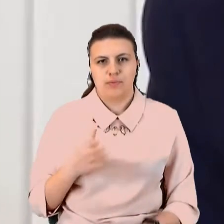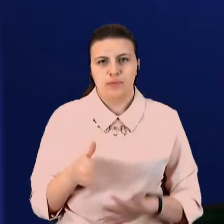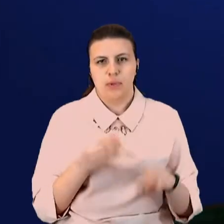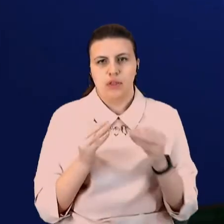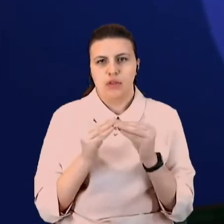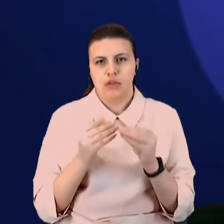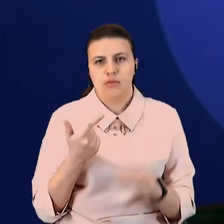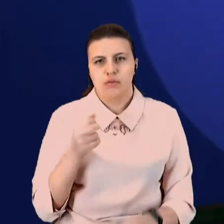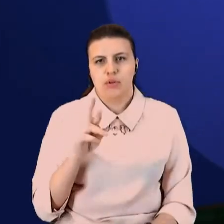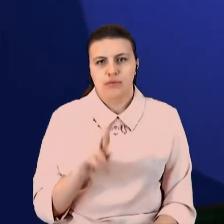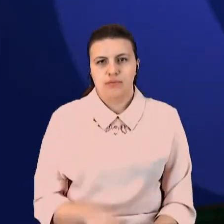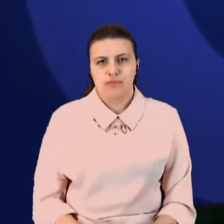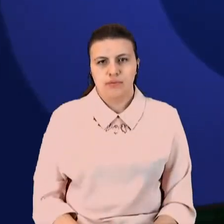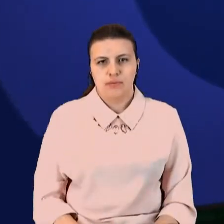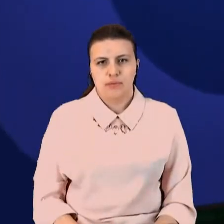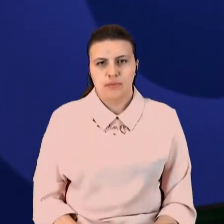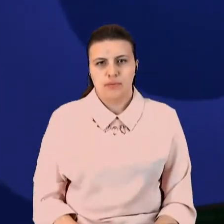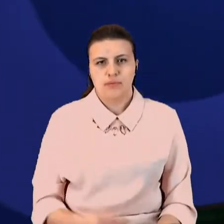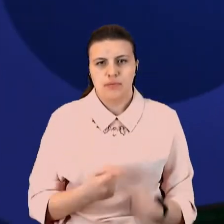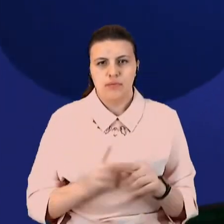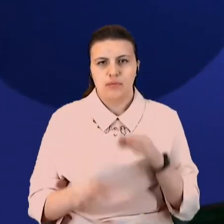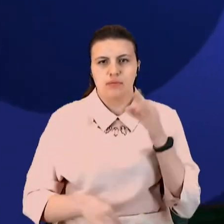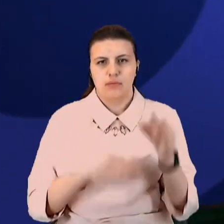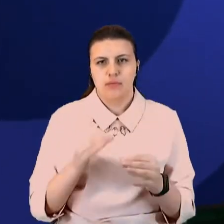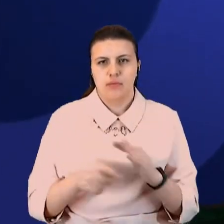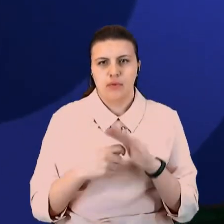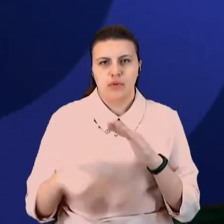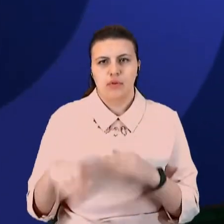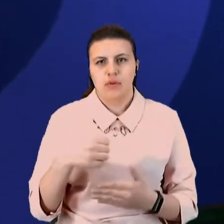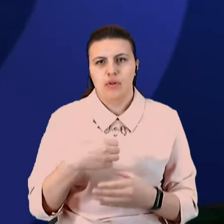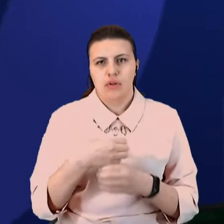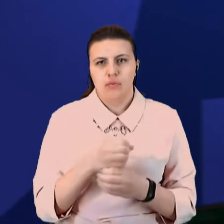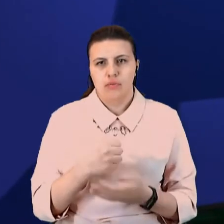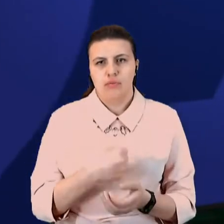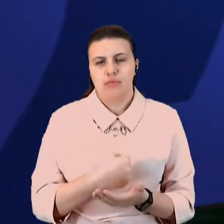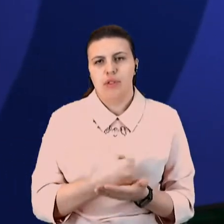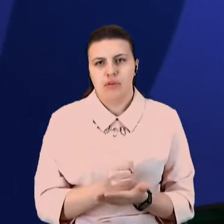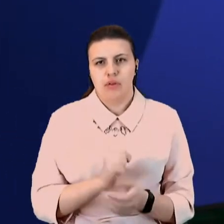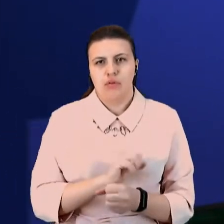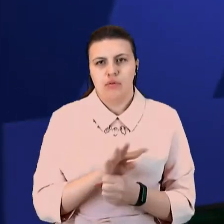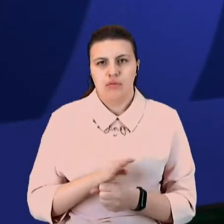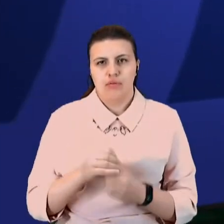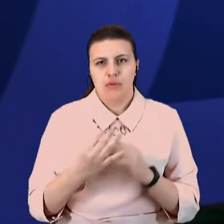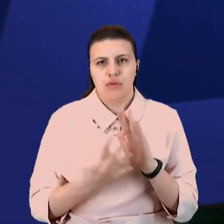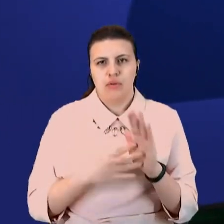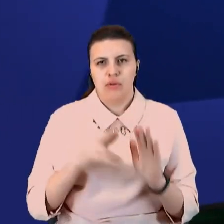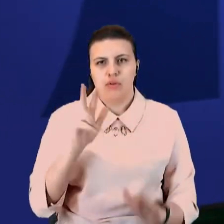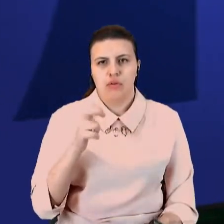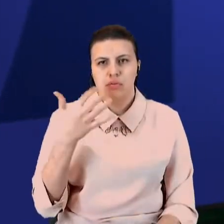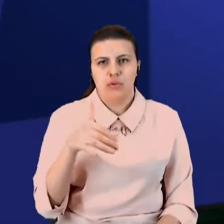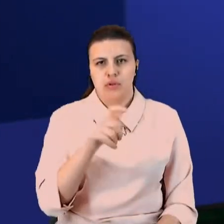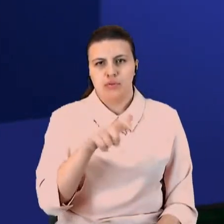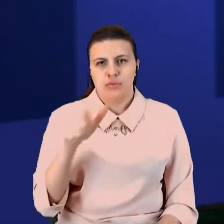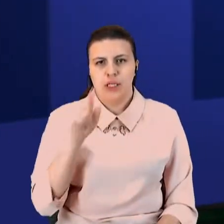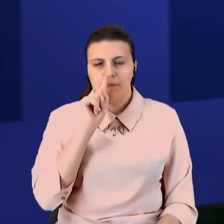За цю добу на Донеччині лабораторно підтвердили ковід-19 у 350 людей. В Луганській